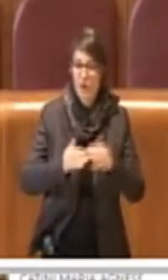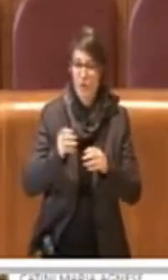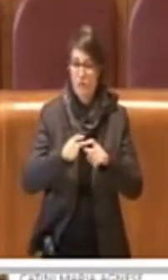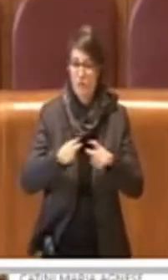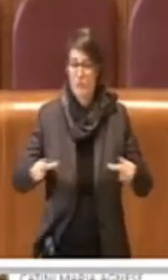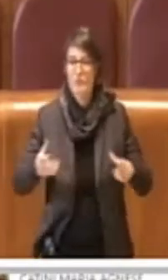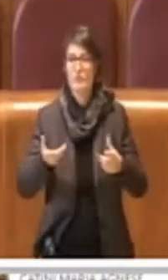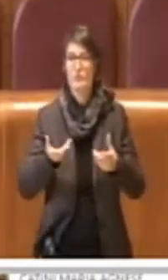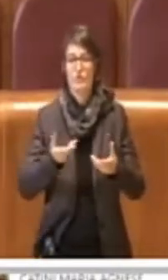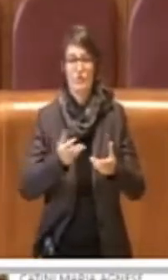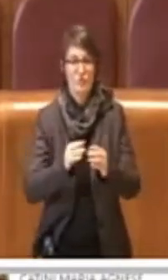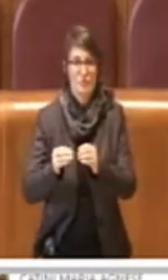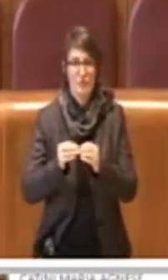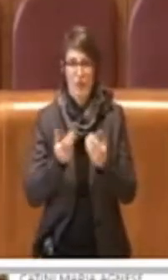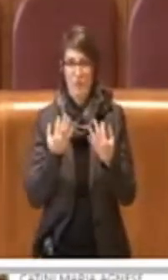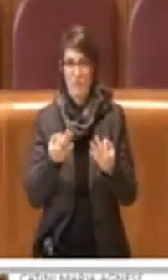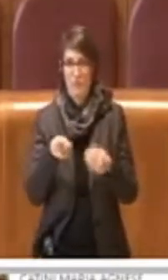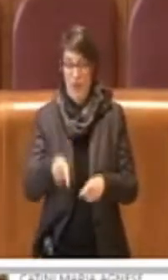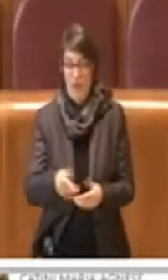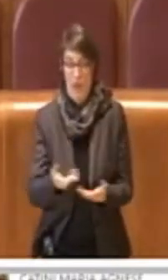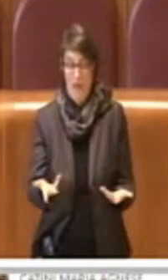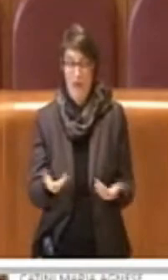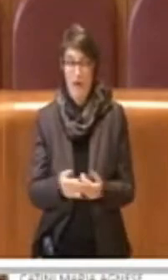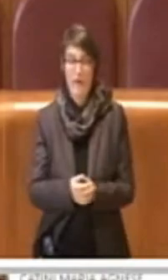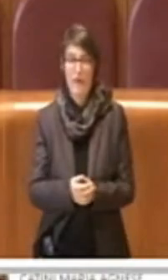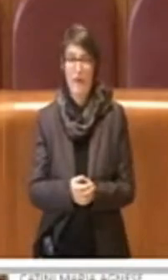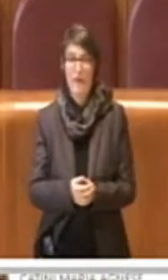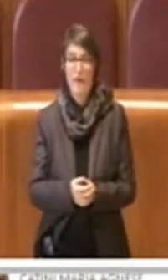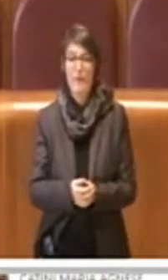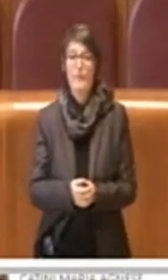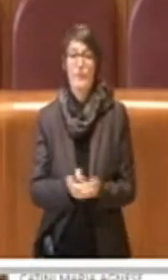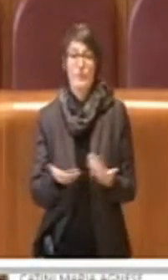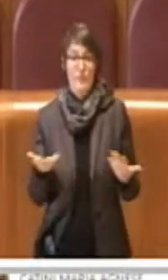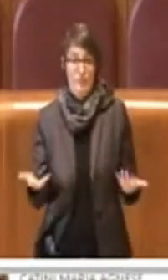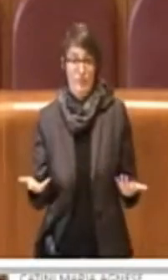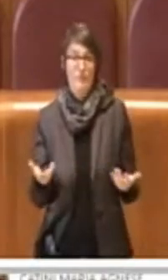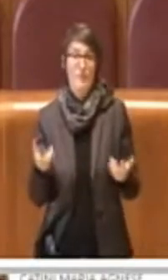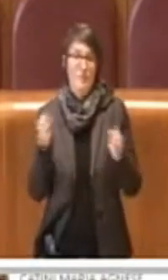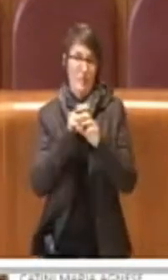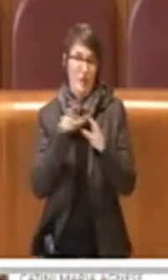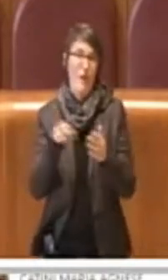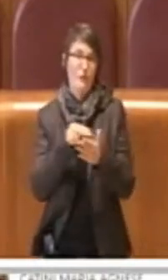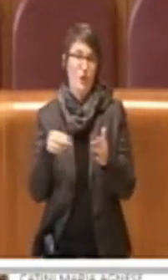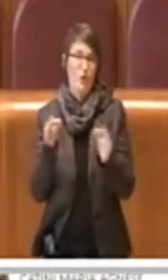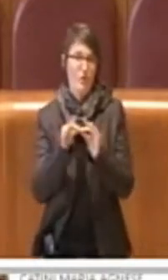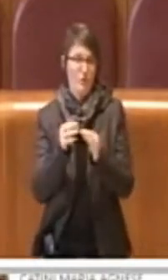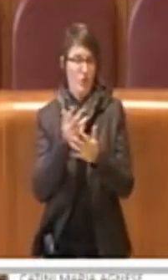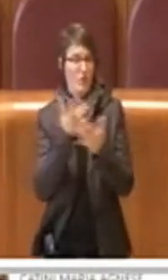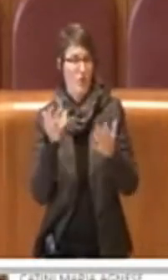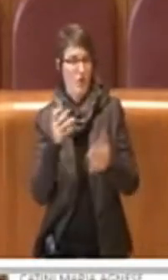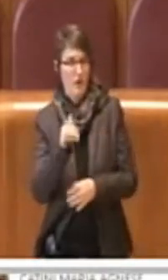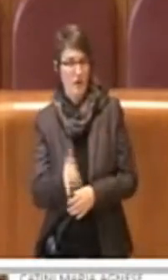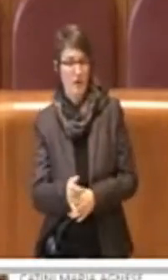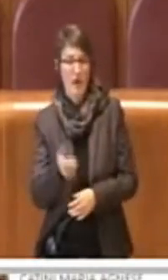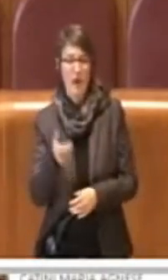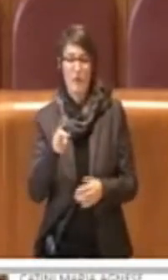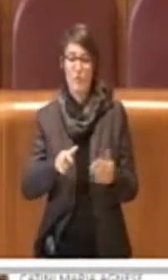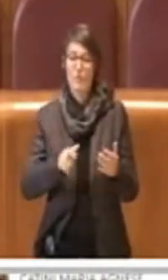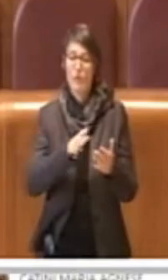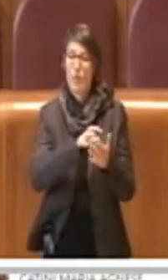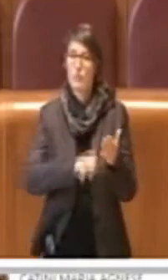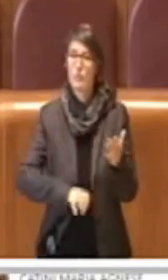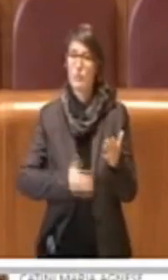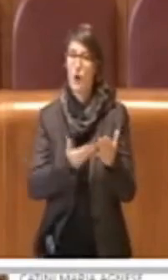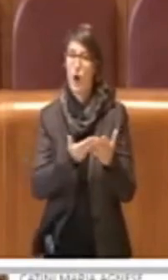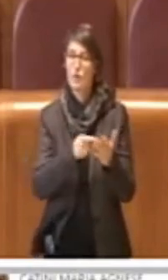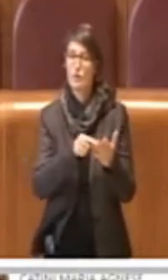tutta. Di conseguenza volevo consegnare il voto favorevole, poiché nel merito la mozione non parla del